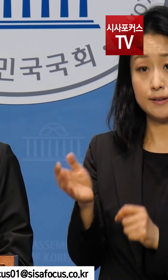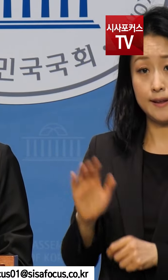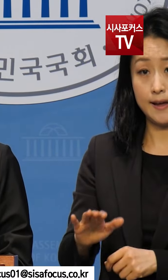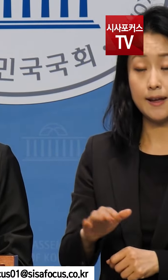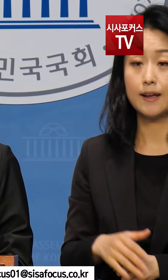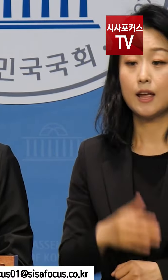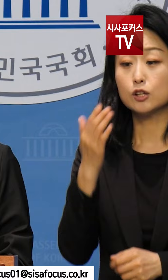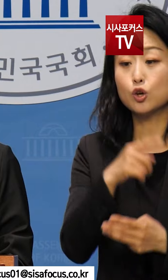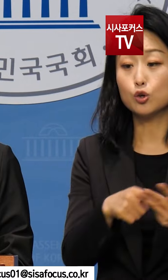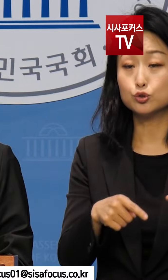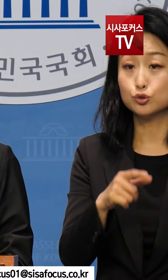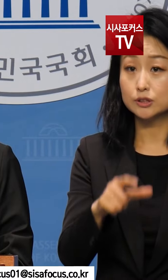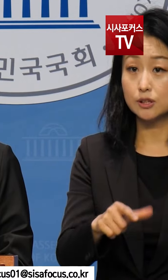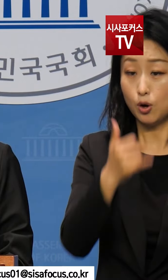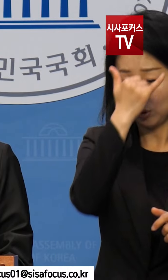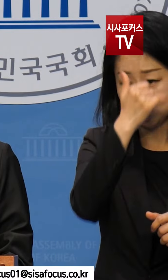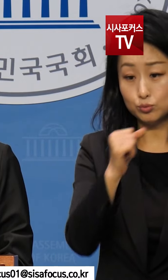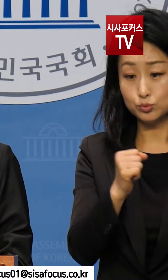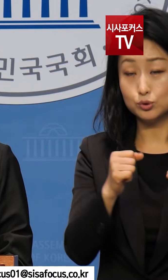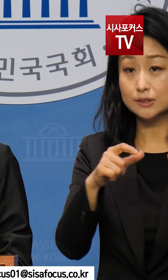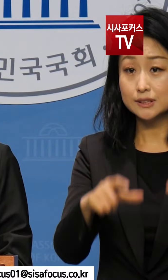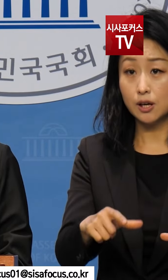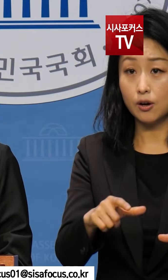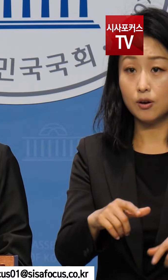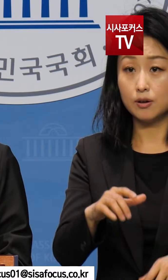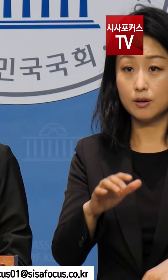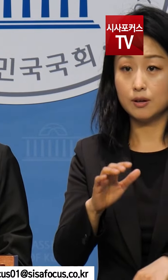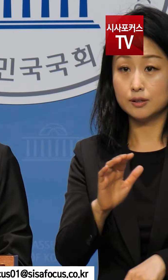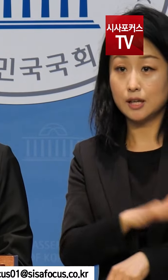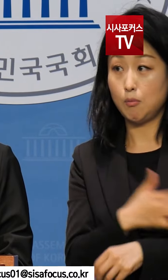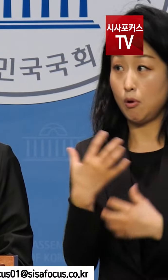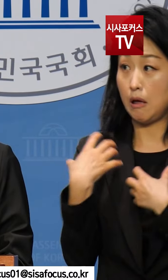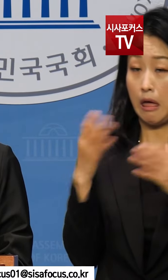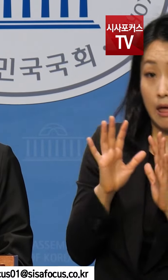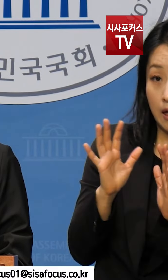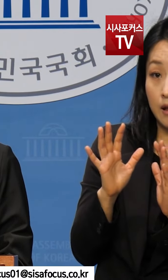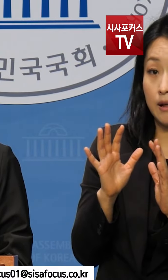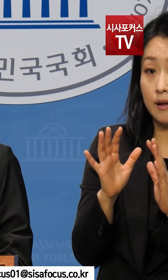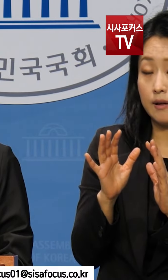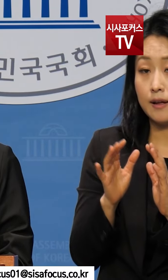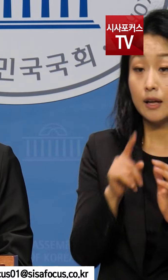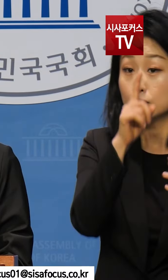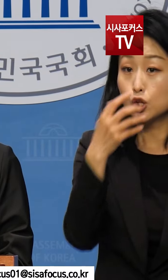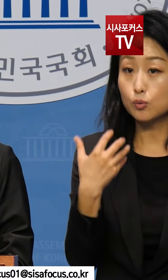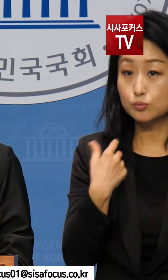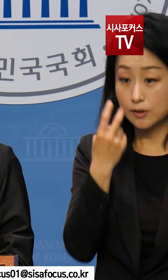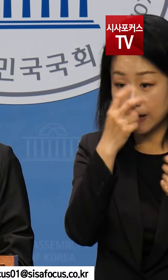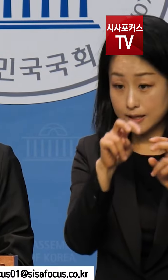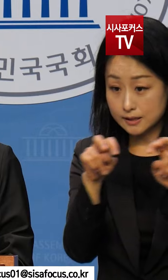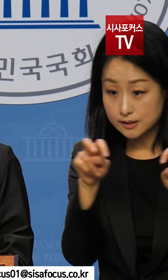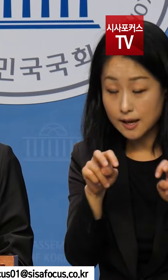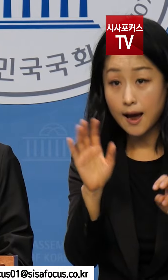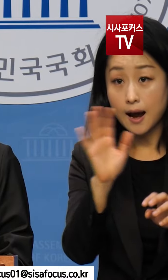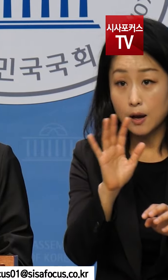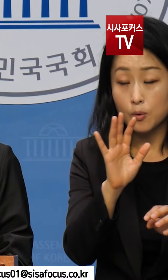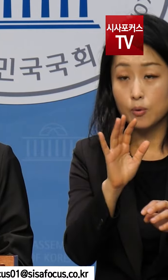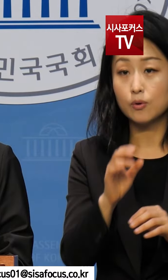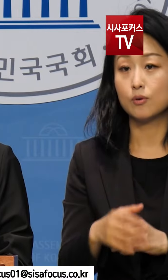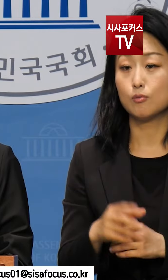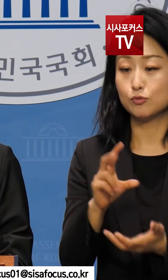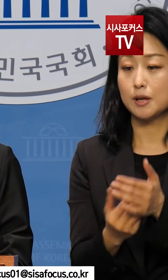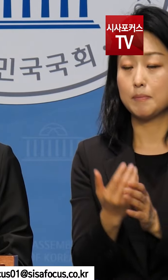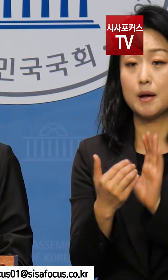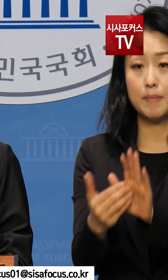청주시와 충북도는 재난의 책임을 회피하고 있고 정부는 진상규모가 재발 방지 대책을 외면하고